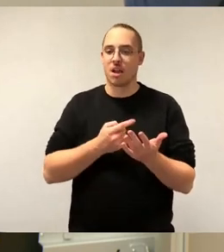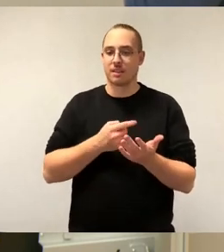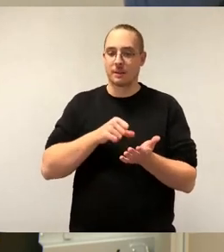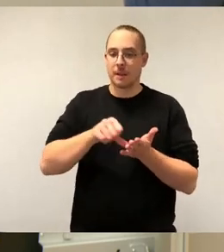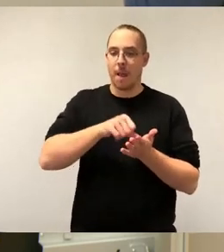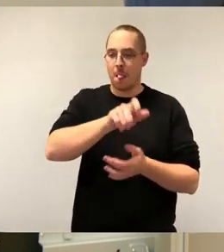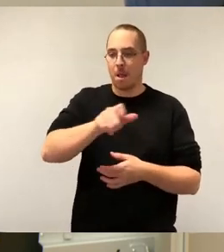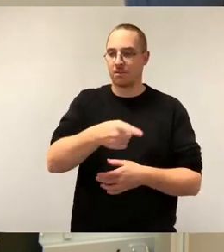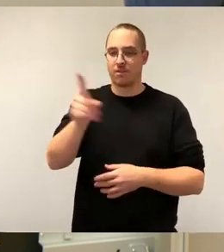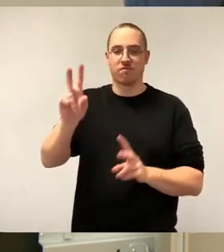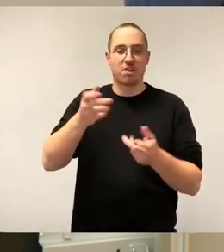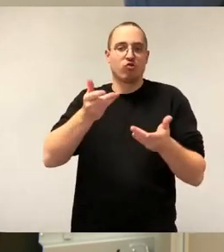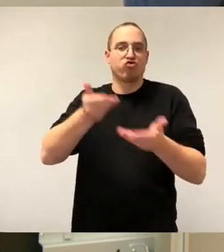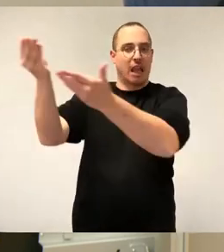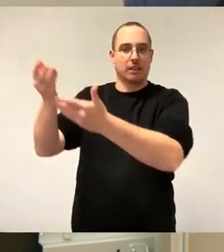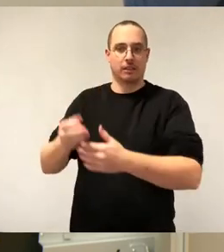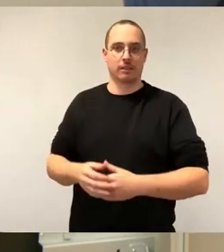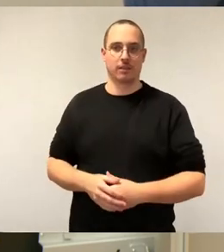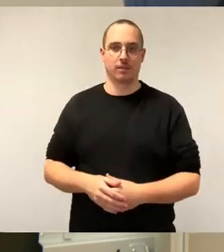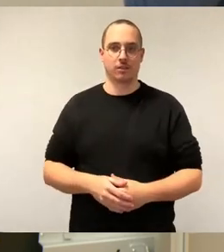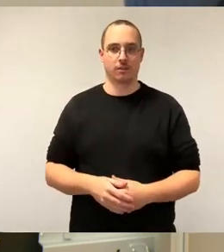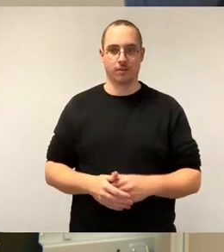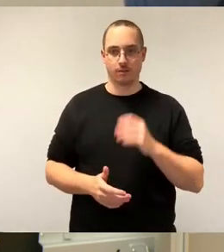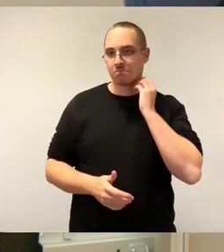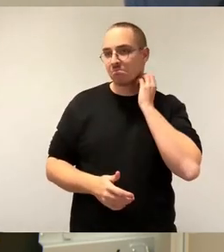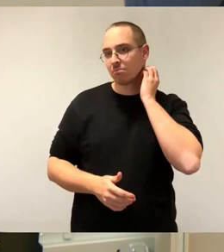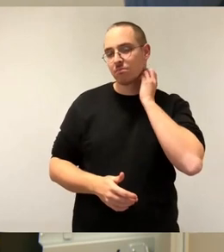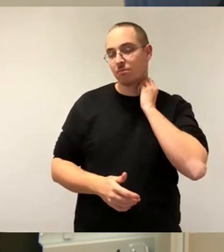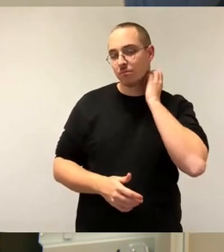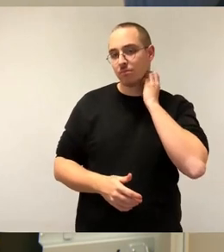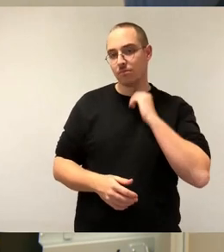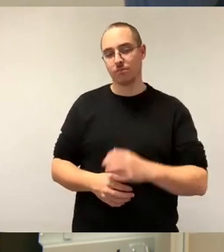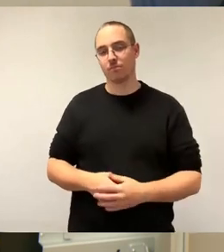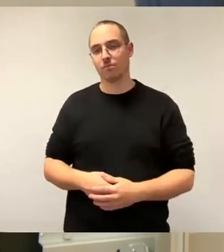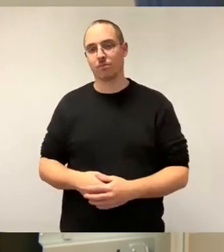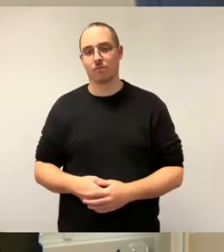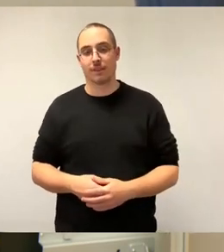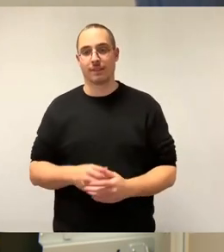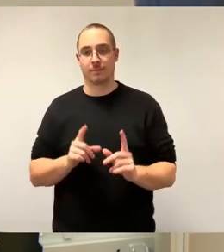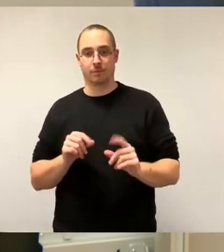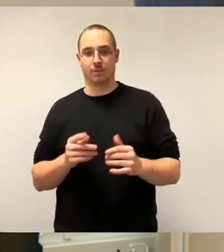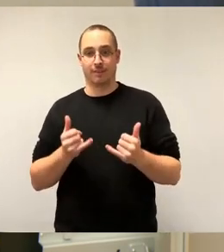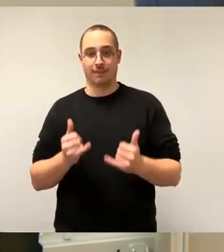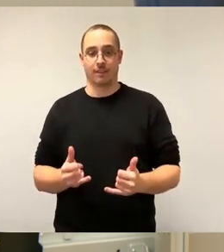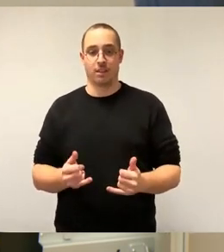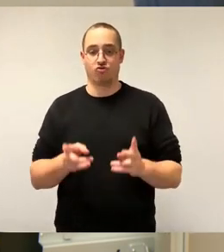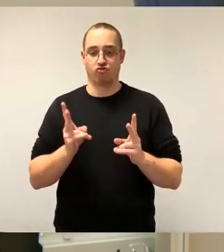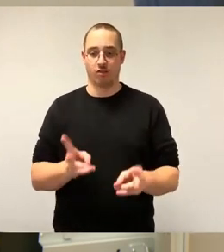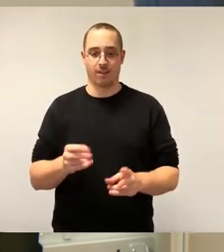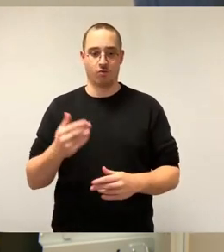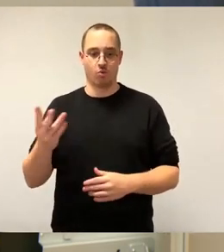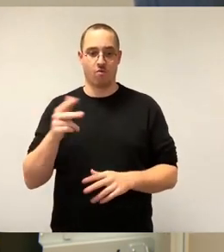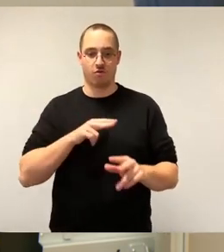Bauern bzw. von Baukosten hat, wird sich jetzt fragen, warum die Stadt zum jetzigen Zeitpunkt bei dieser wirtschaftlichen Lage solche Vorhaben auf den Weg bringen will.